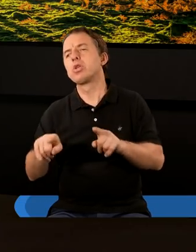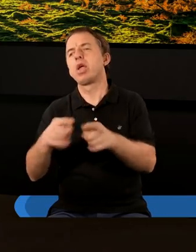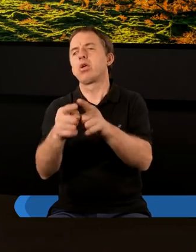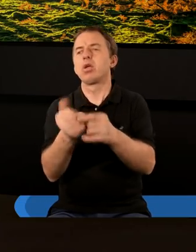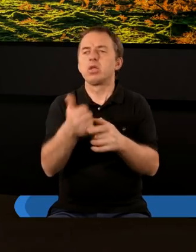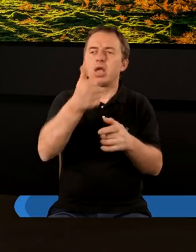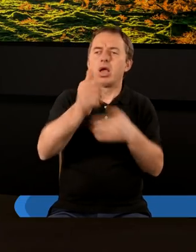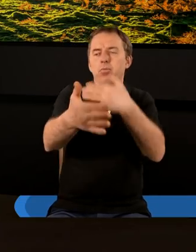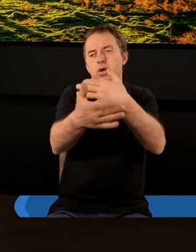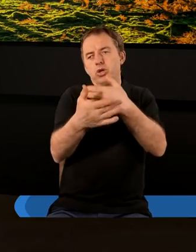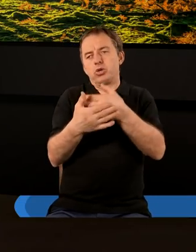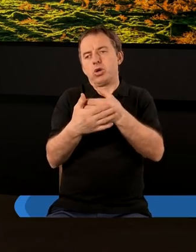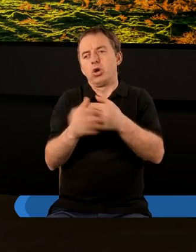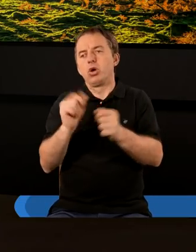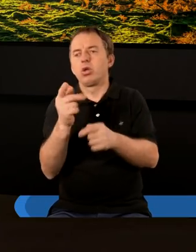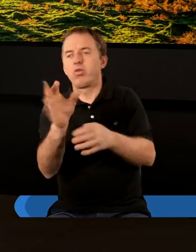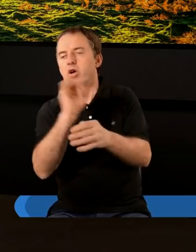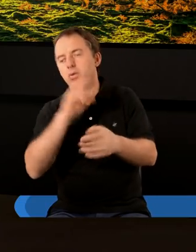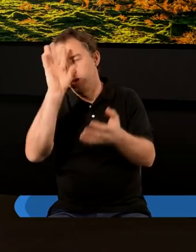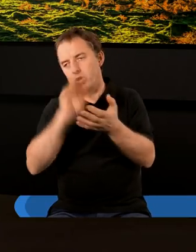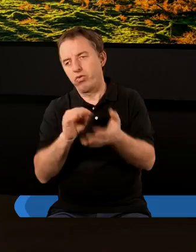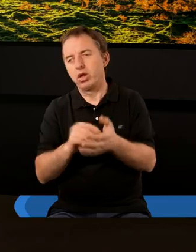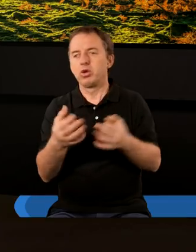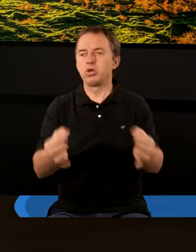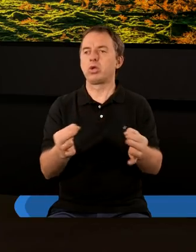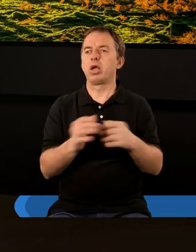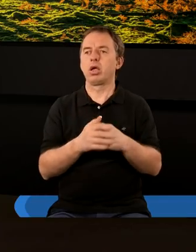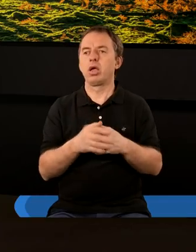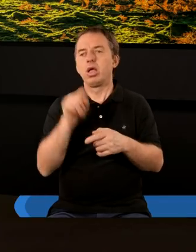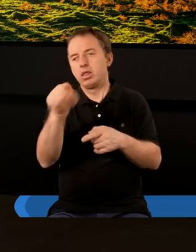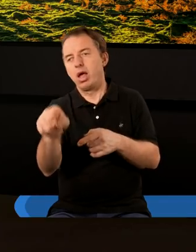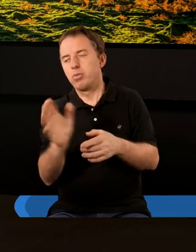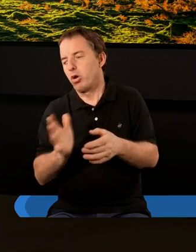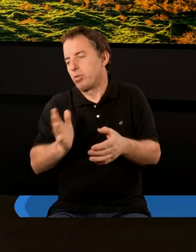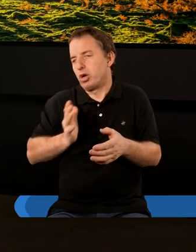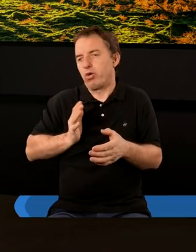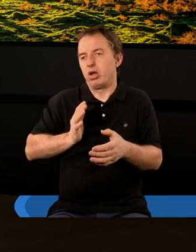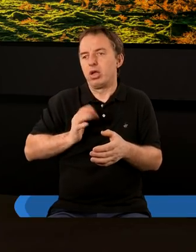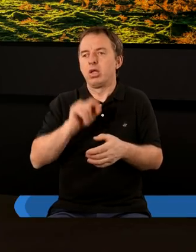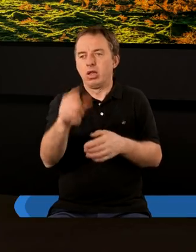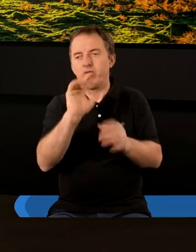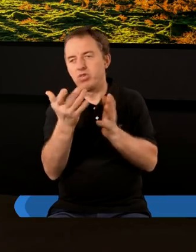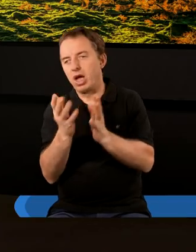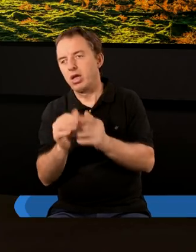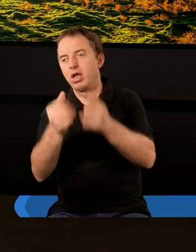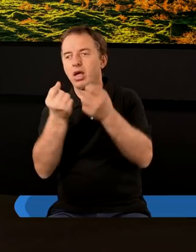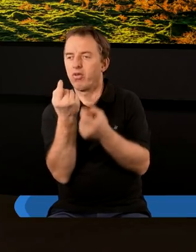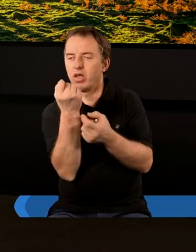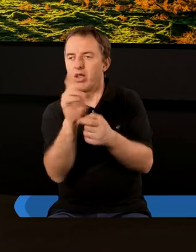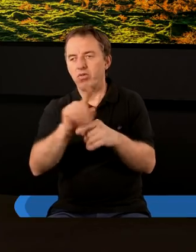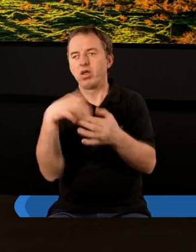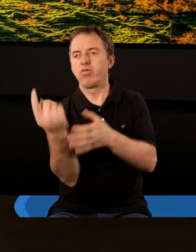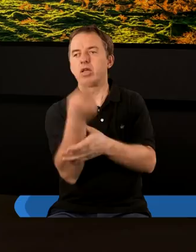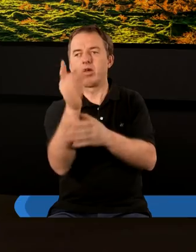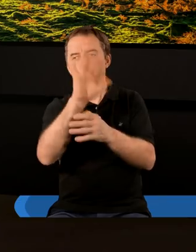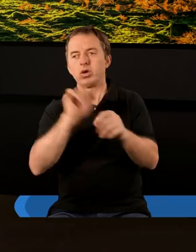jeden jest bliższy twojemu doświadczeniu dzisiaj temu co przeżywasz temu w jakiej chwili